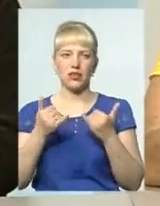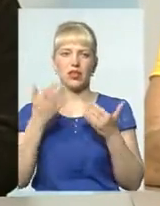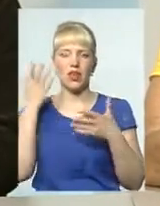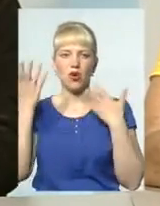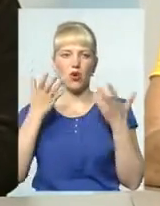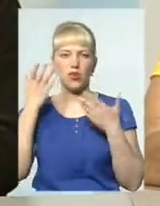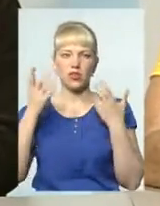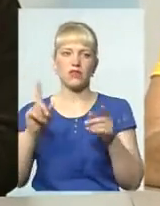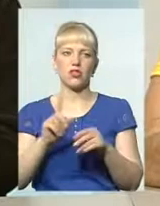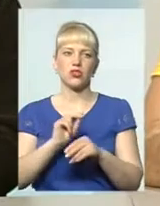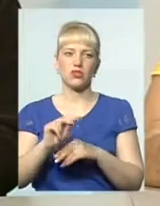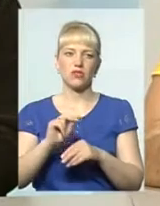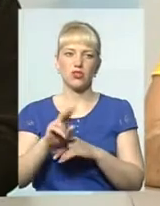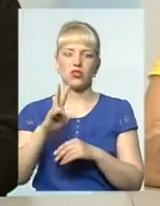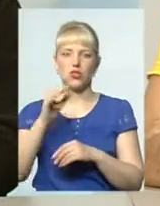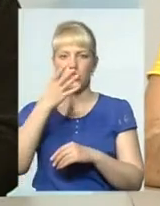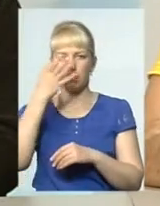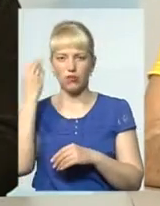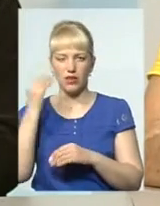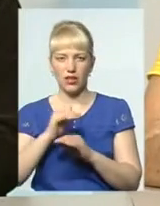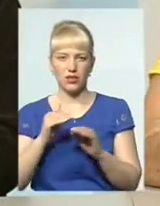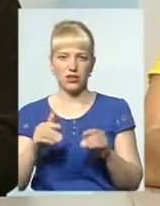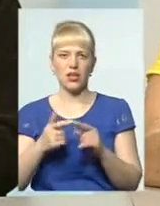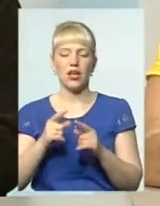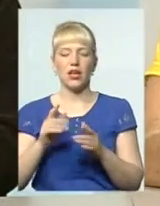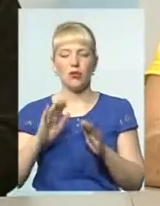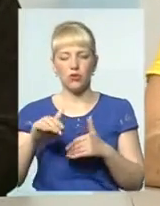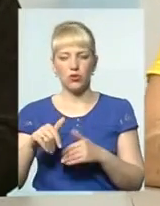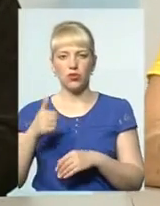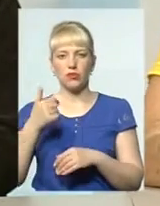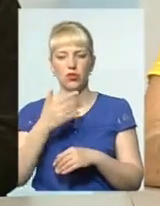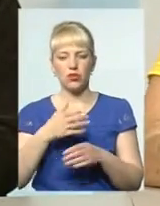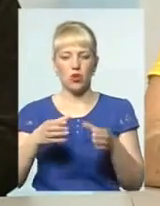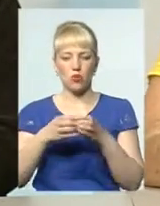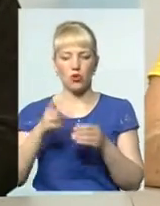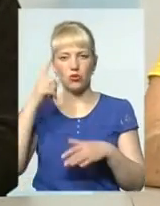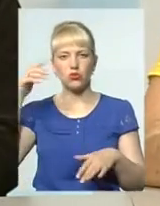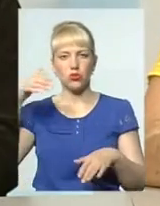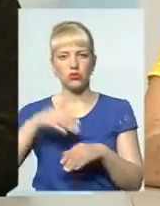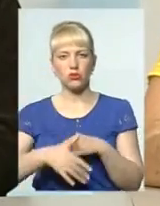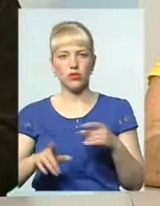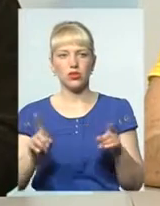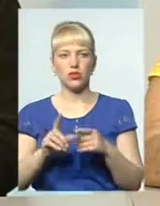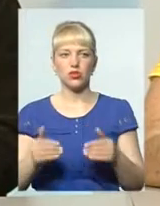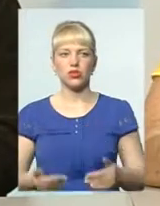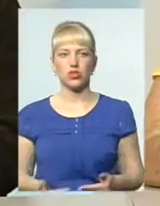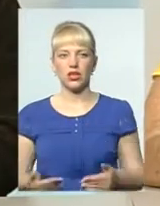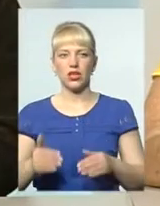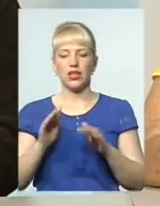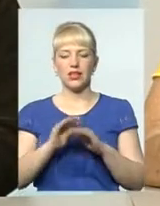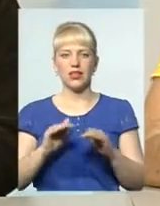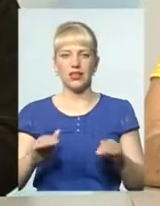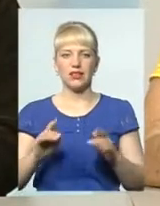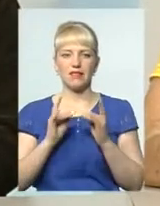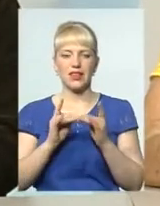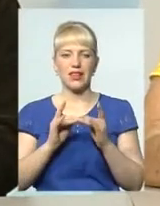щось навчити, але вони це забували. Згодом якось ми всієї команди зрозуміли, що жити дитині в інтернаті